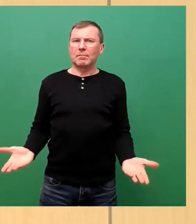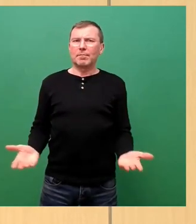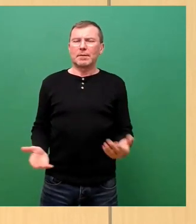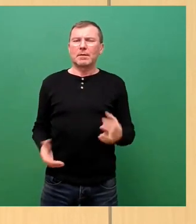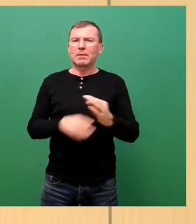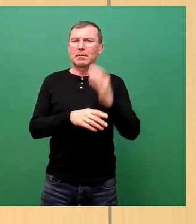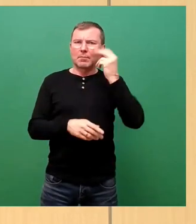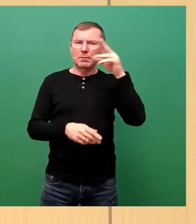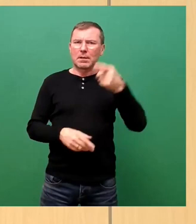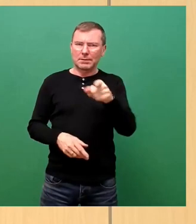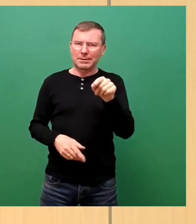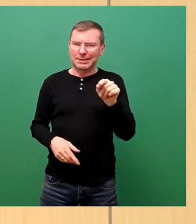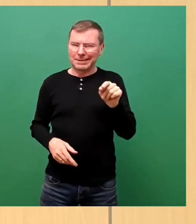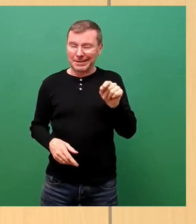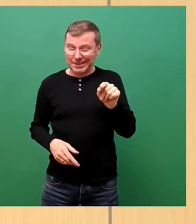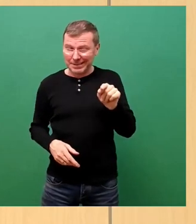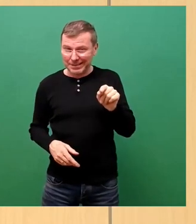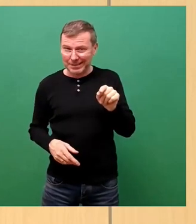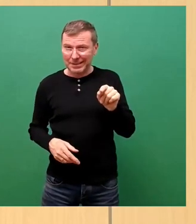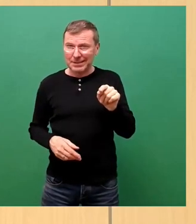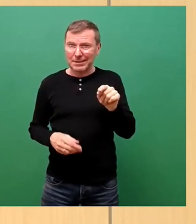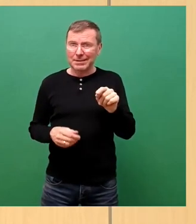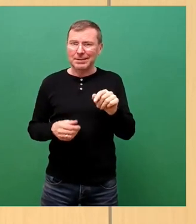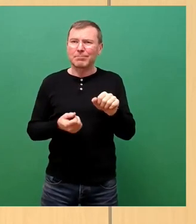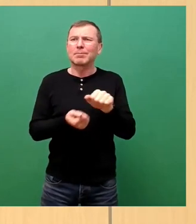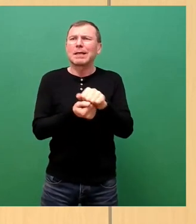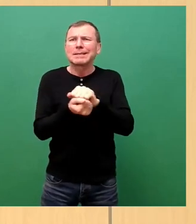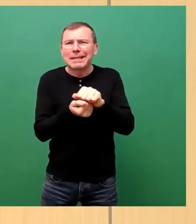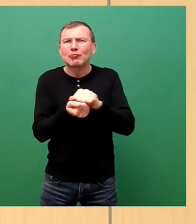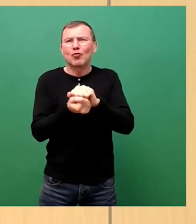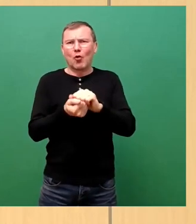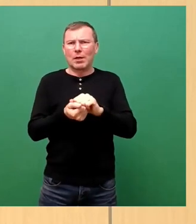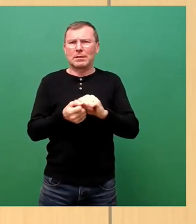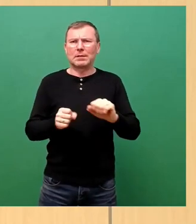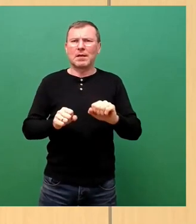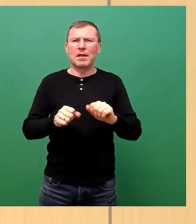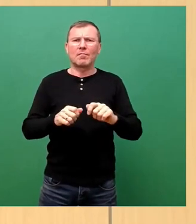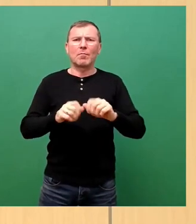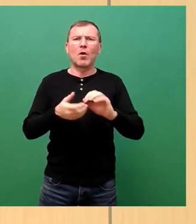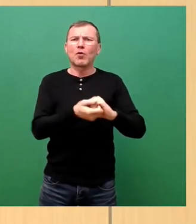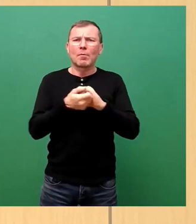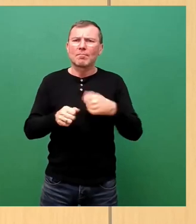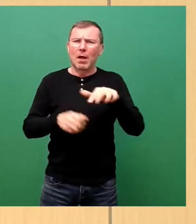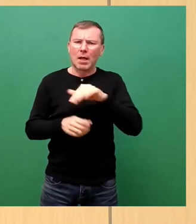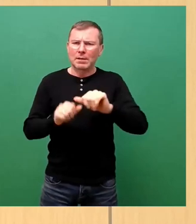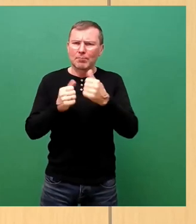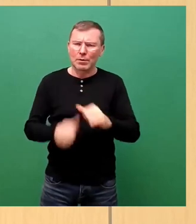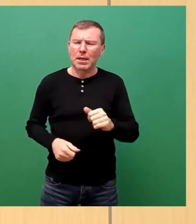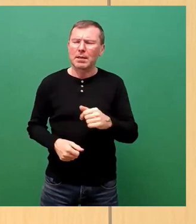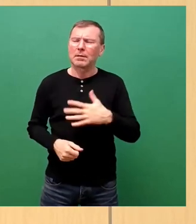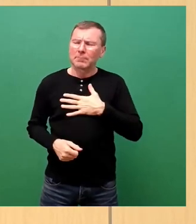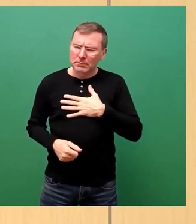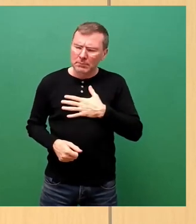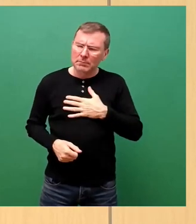Umbodeln, dieses Zerstören des kooperativen Baulandmodells, es trifft mich wirklich hart, weil